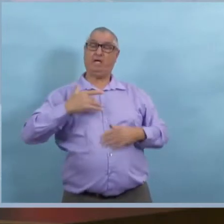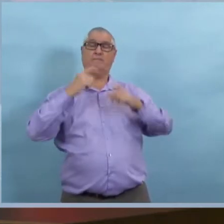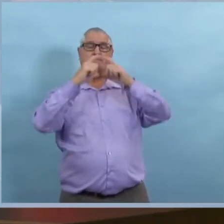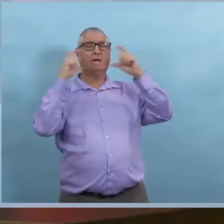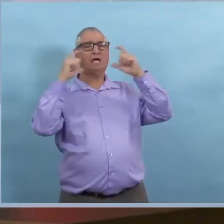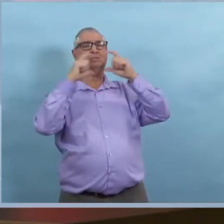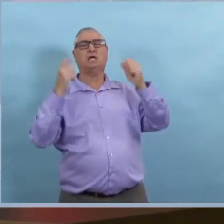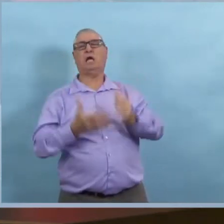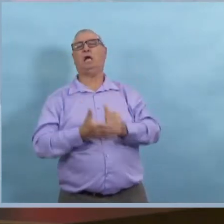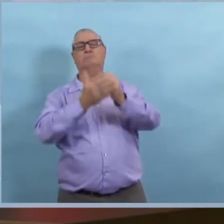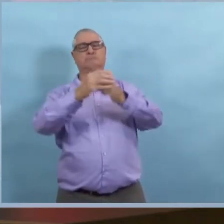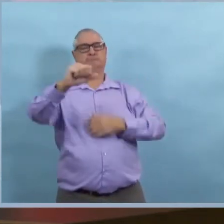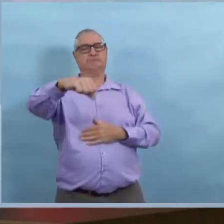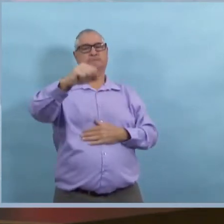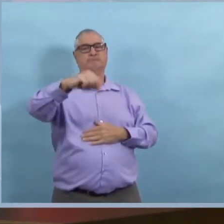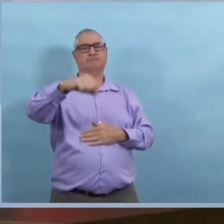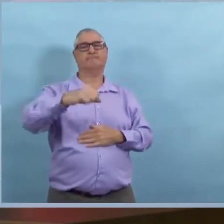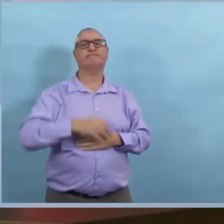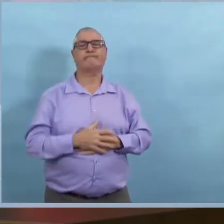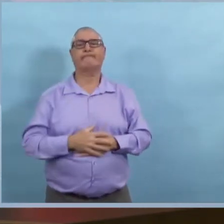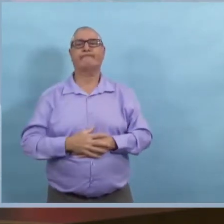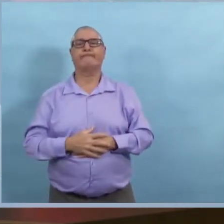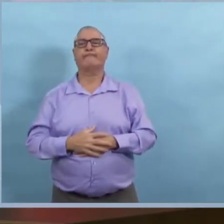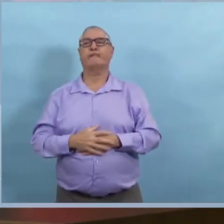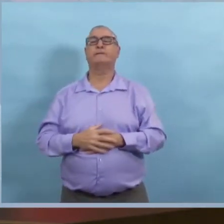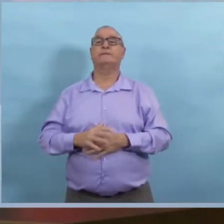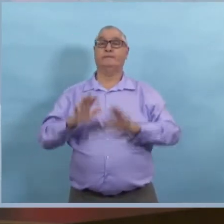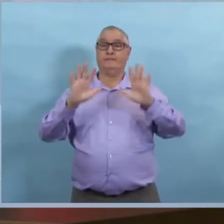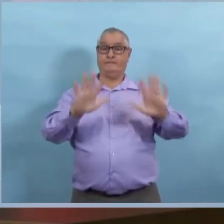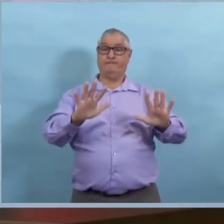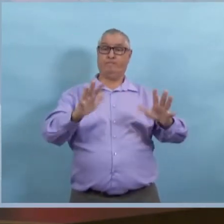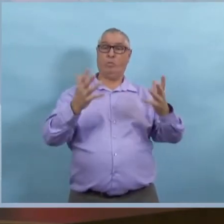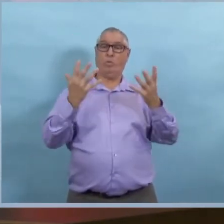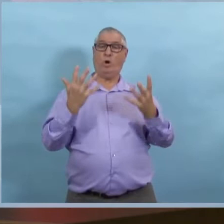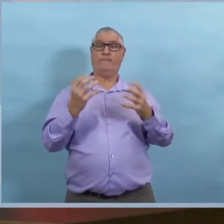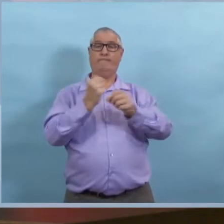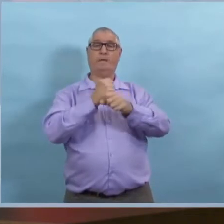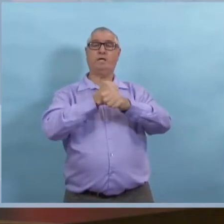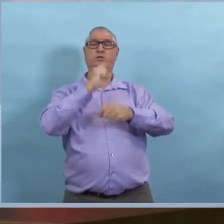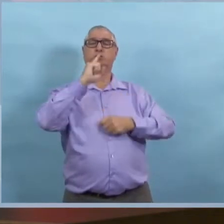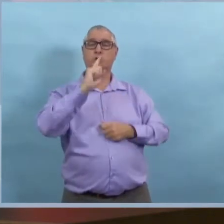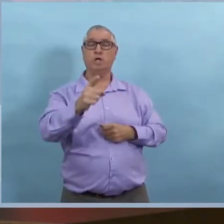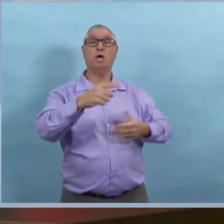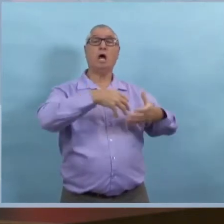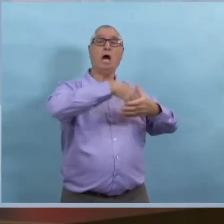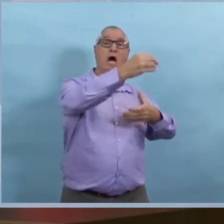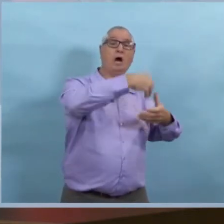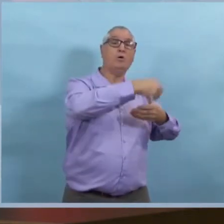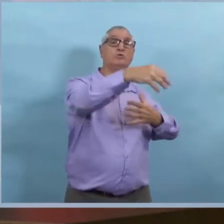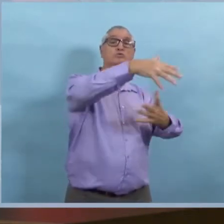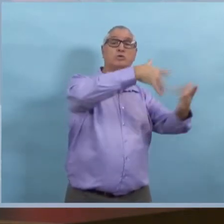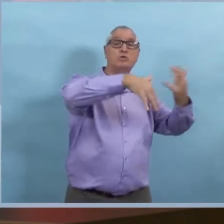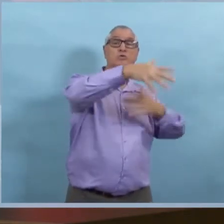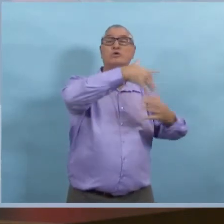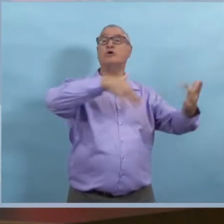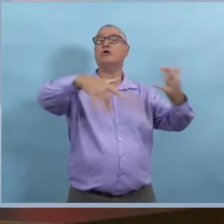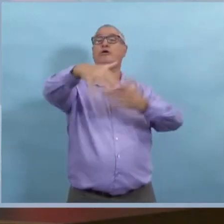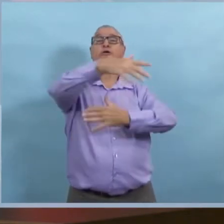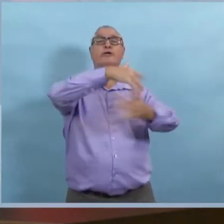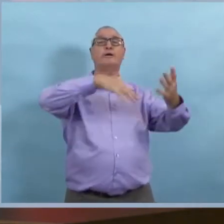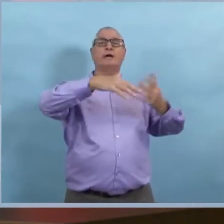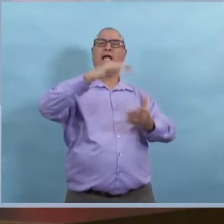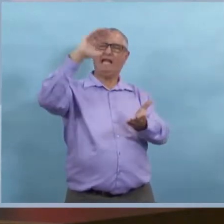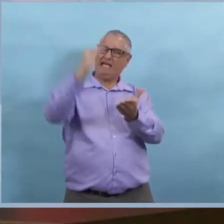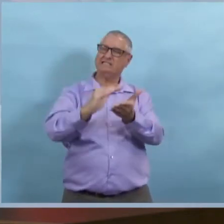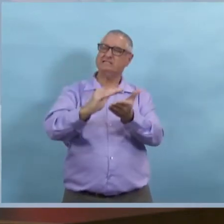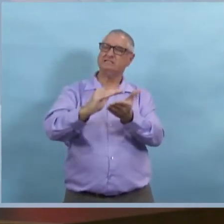cette conclusion en disant que les masques ne sont pas efficaces. Mais je crois qu'il est important de noter que les masques par eux-mêmes, ce n pas